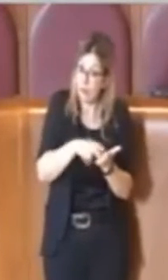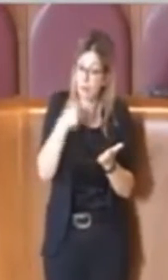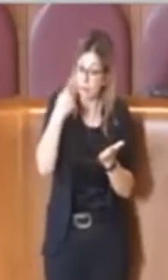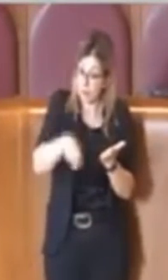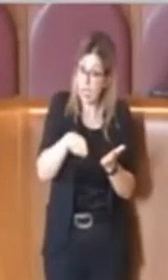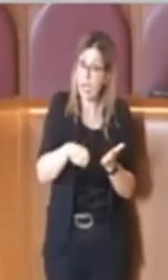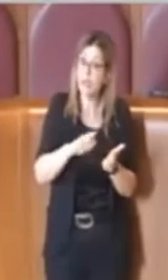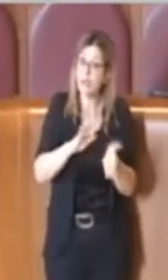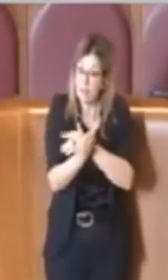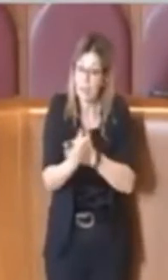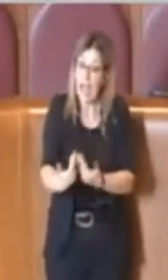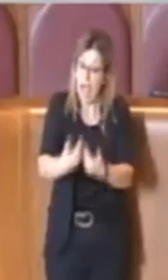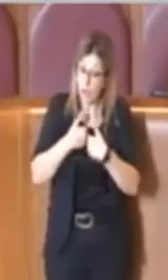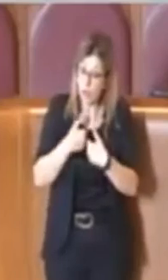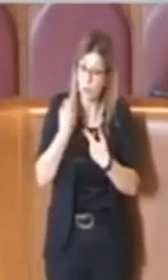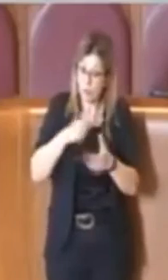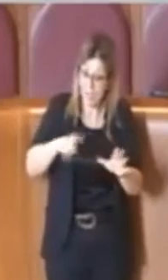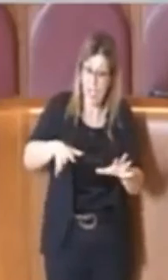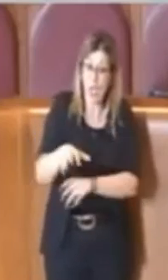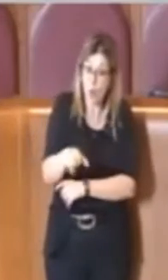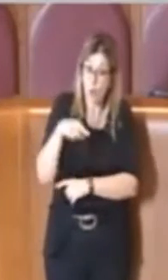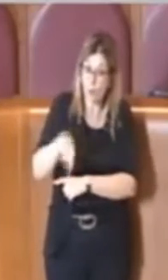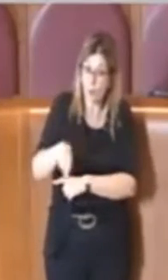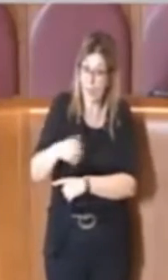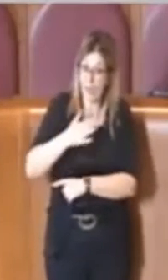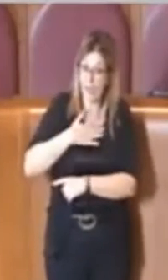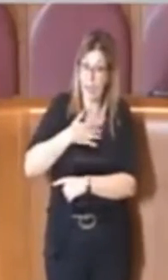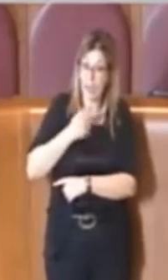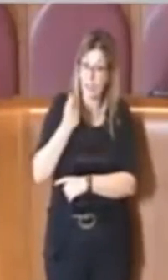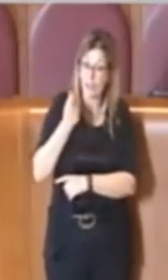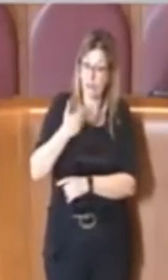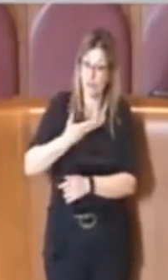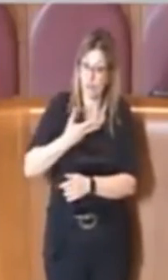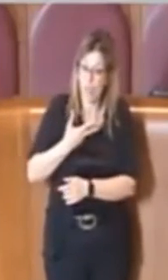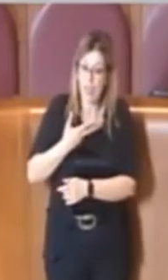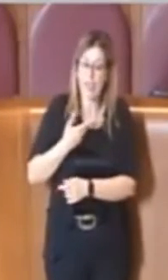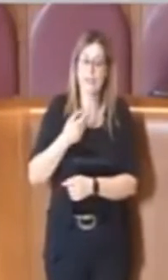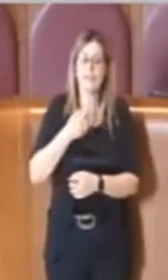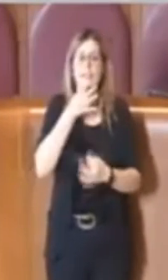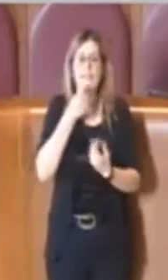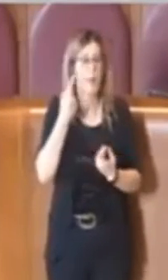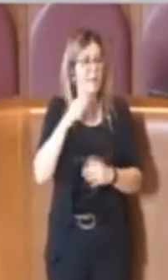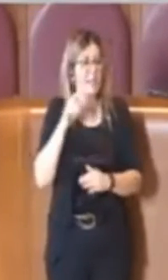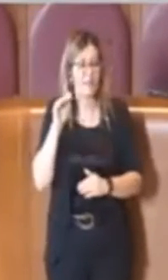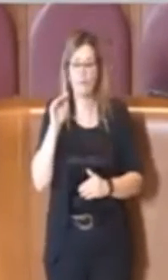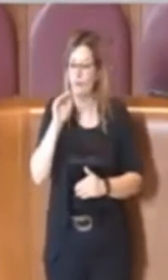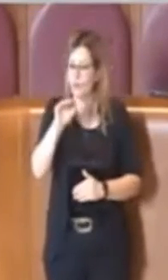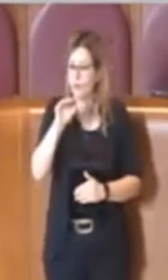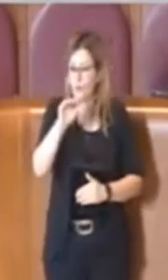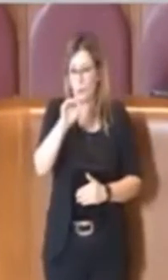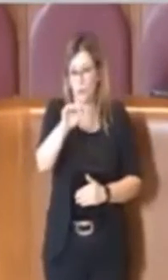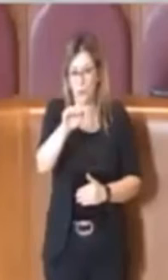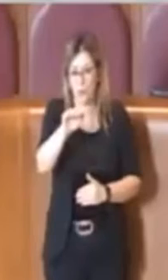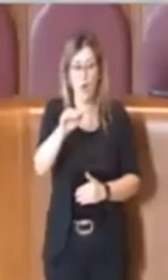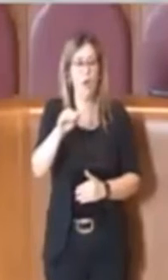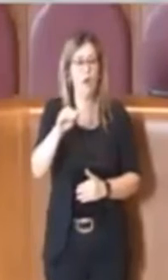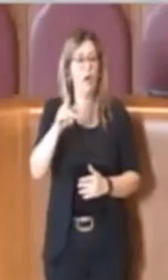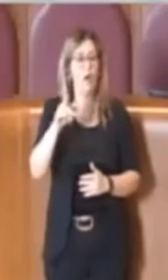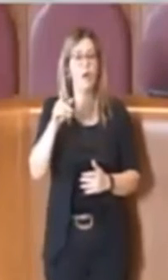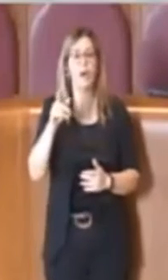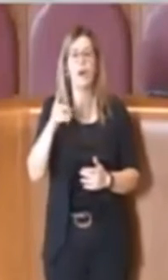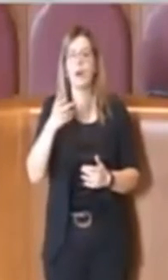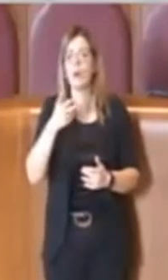queste risorse? Più che altro nel nostro futuro incominceremo ad aumentare la capacità di